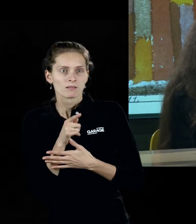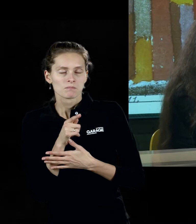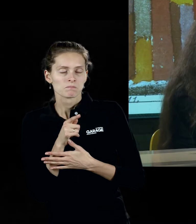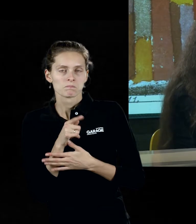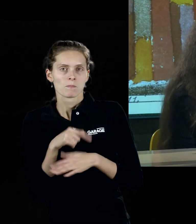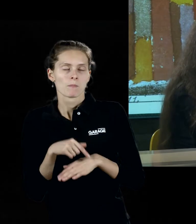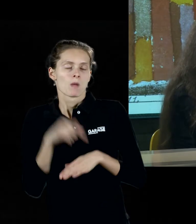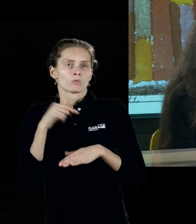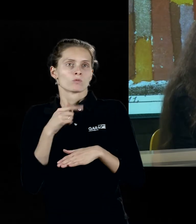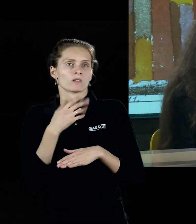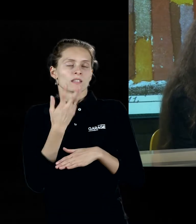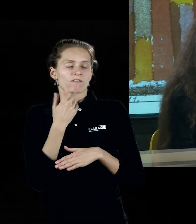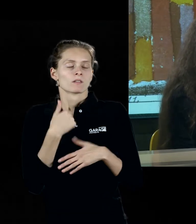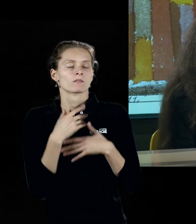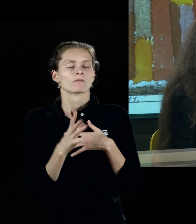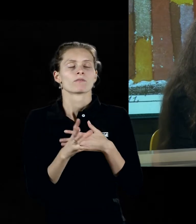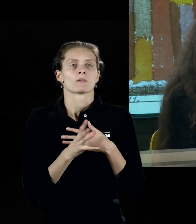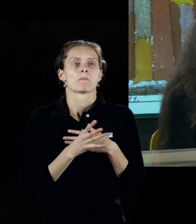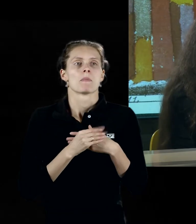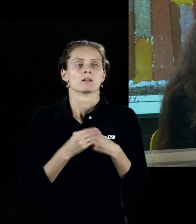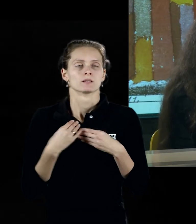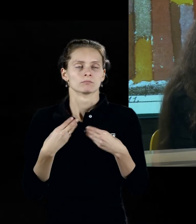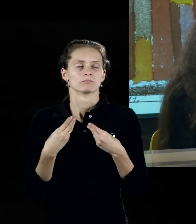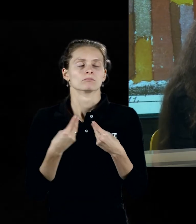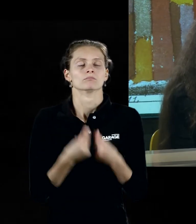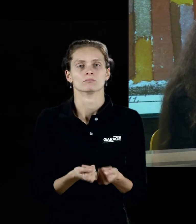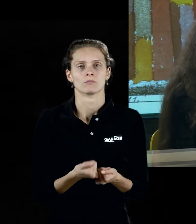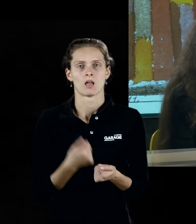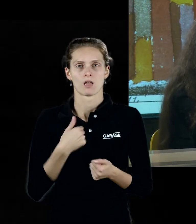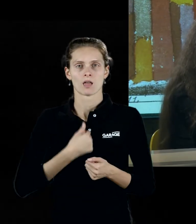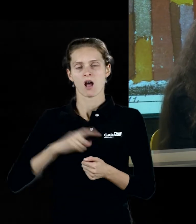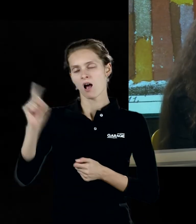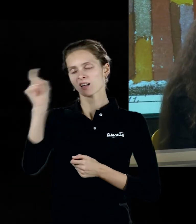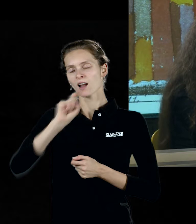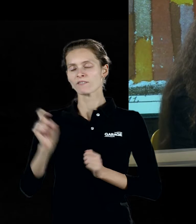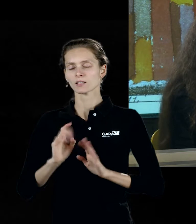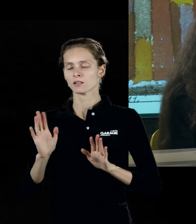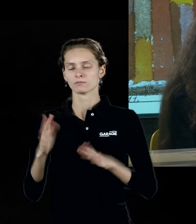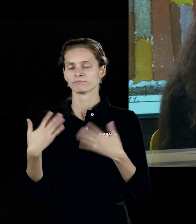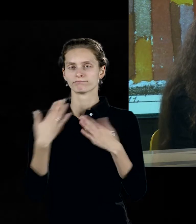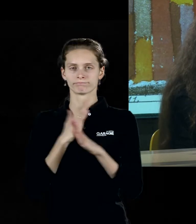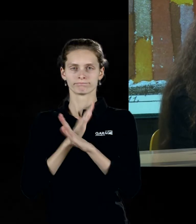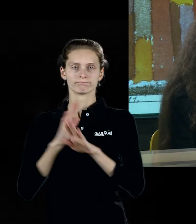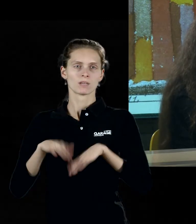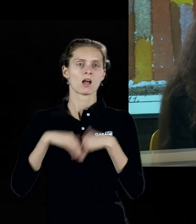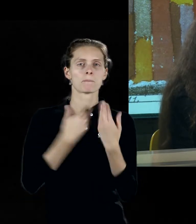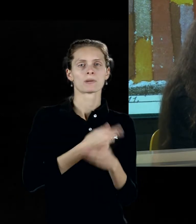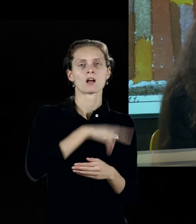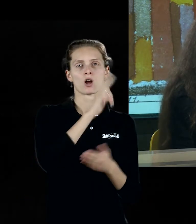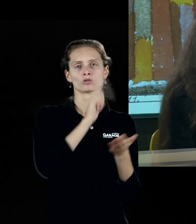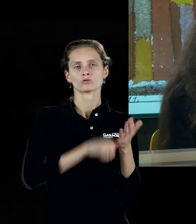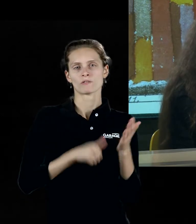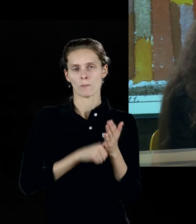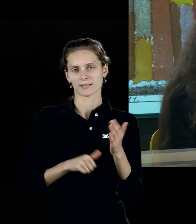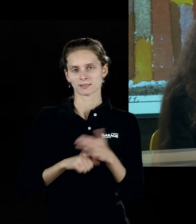почувствовал, что я и цвет – это одно целое. И с этого момента он почувствовал себя не графиком и живописцем. А вот такая вот абстрактная вещь.